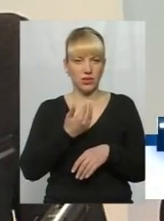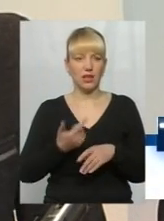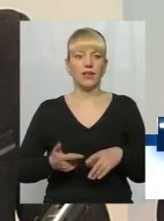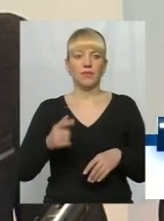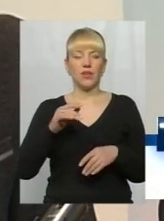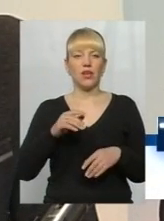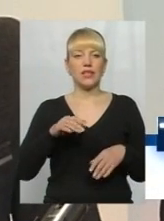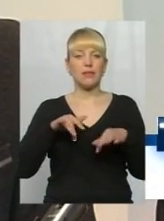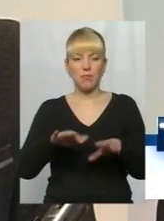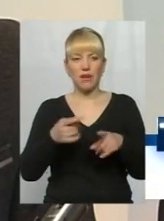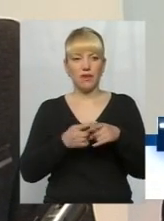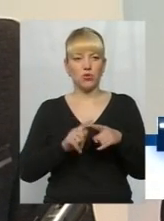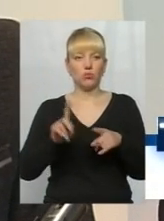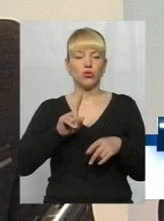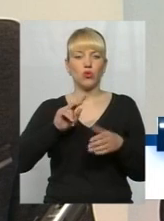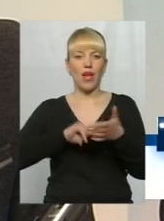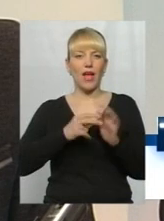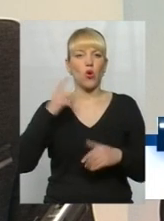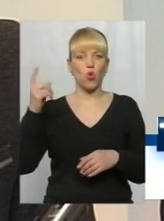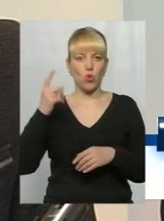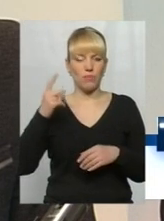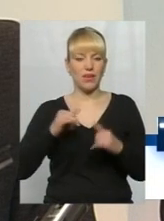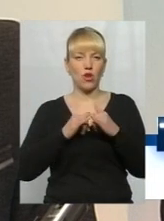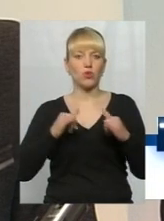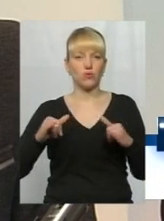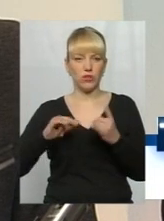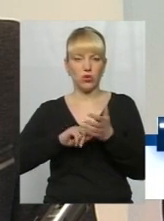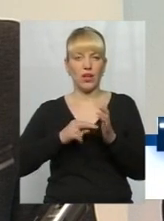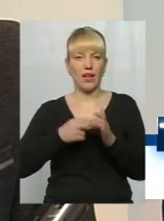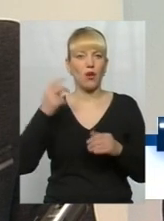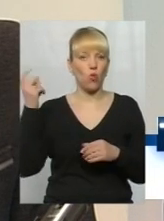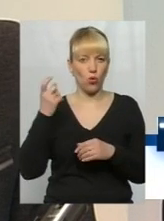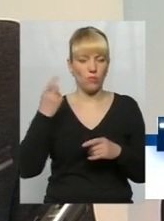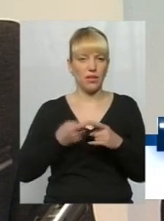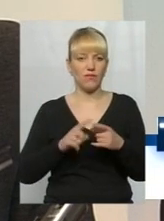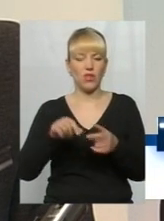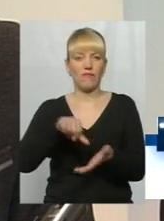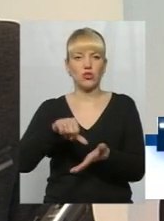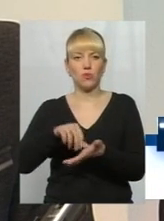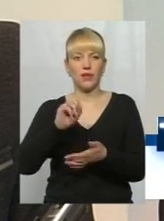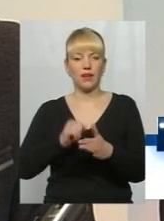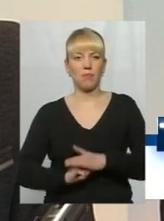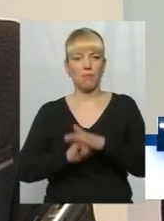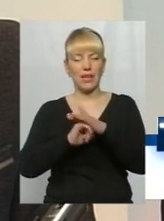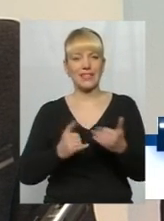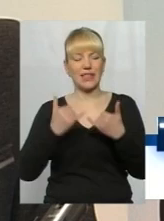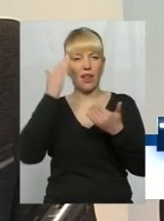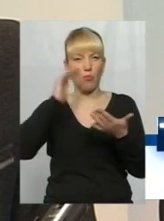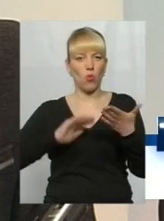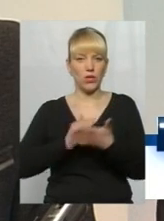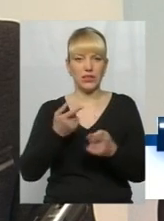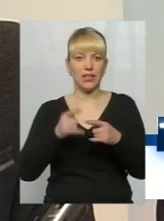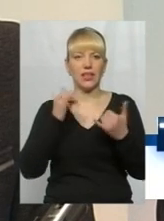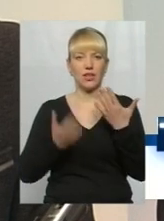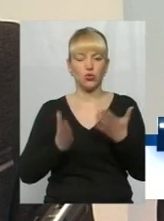розвинута економіка, вона завжди виступає фактично базою для політики. Тому, якщо